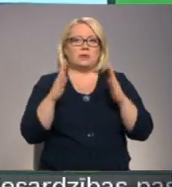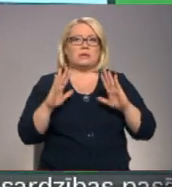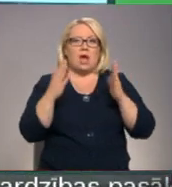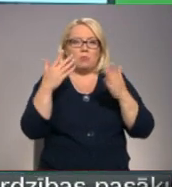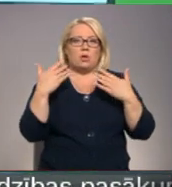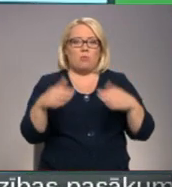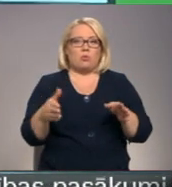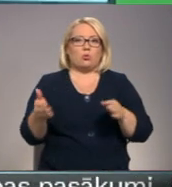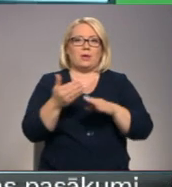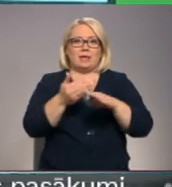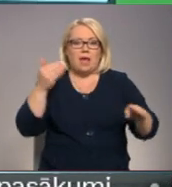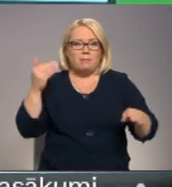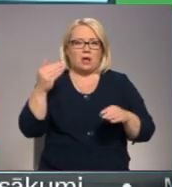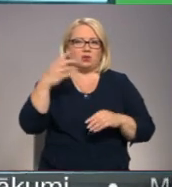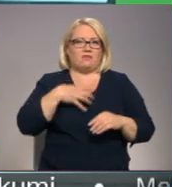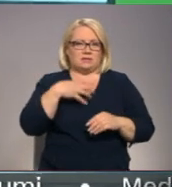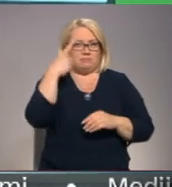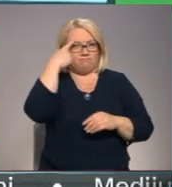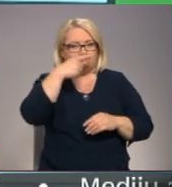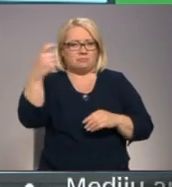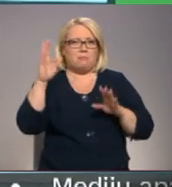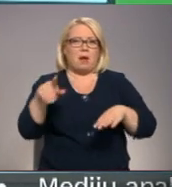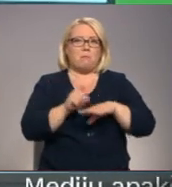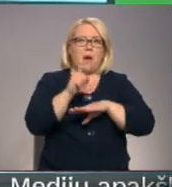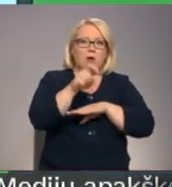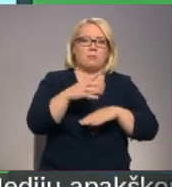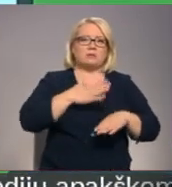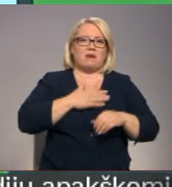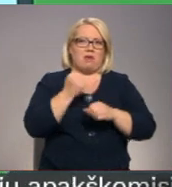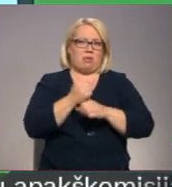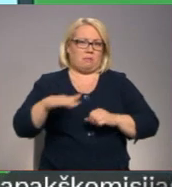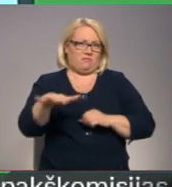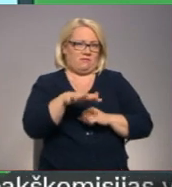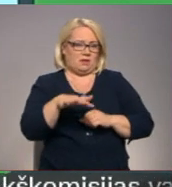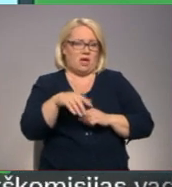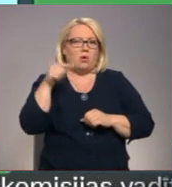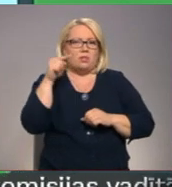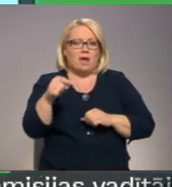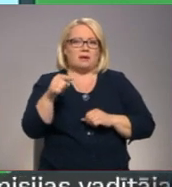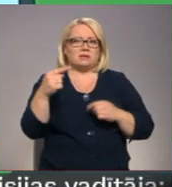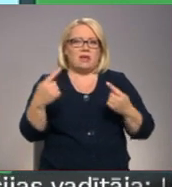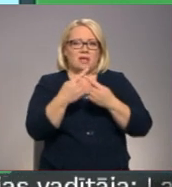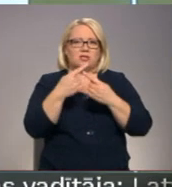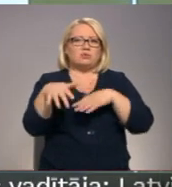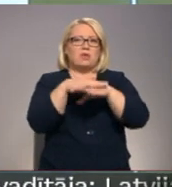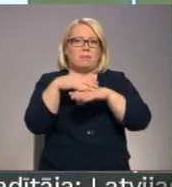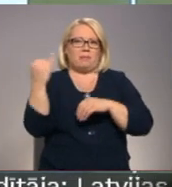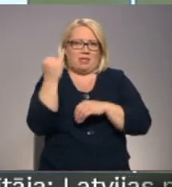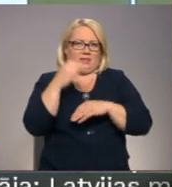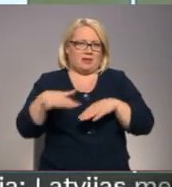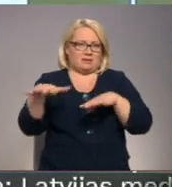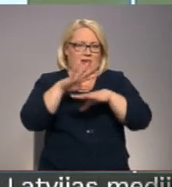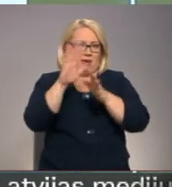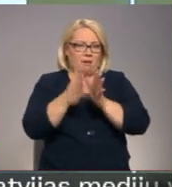laikus būtu bijusi jāceļ trauksmi par iespējamiem pārkāpumiem savā darba vidē, jo tie var skart visu sabiedrības intereses. Kopš